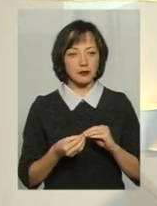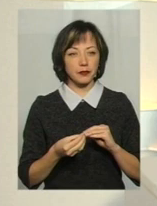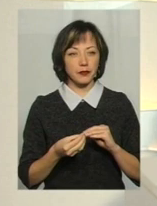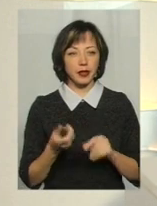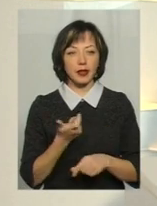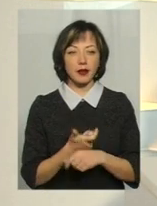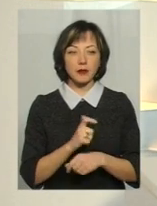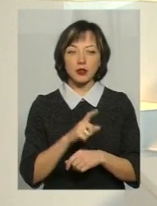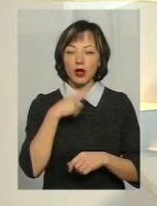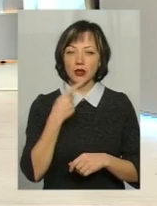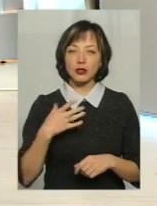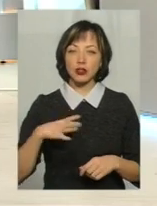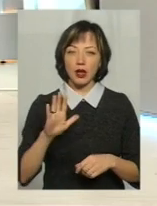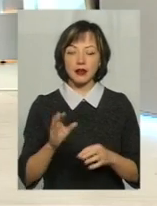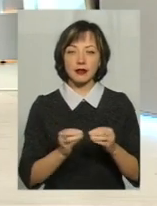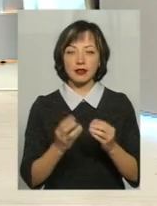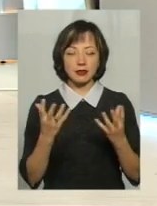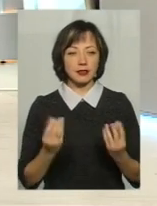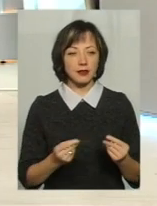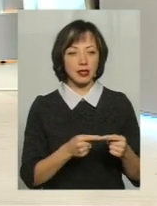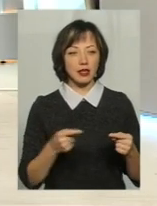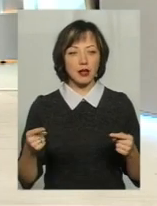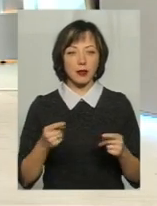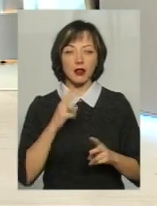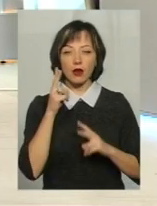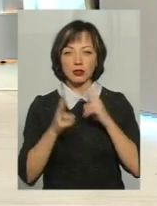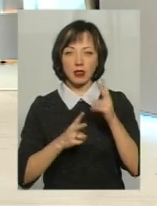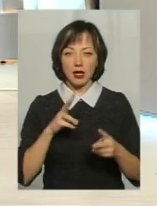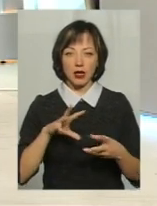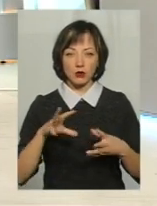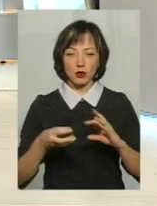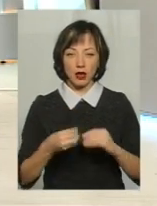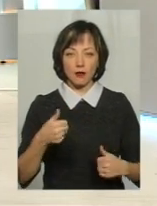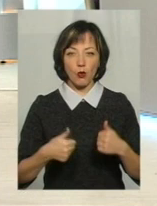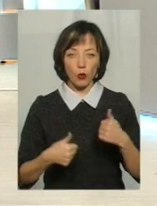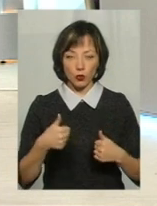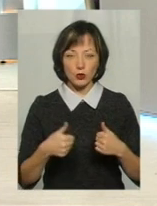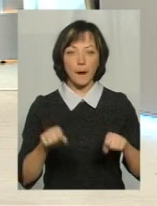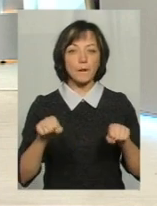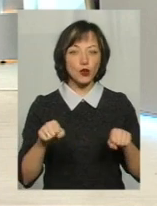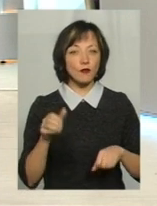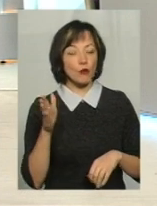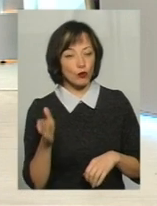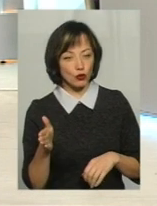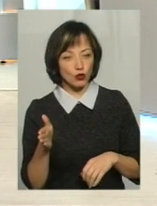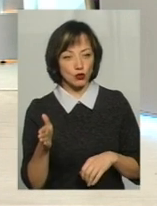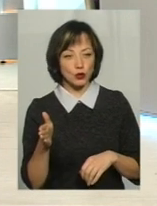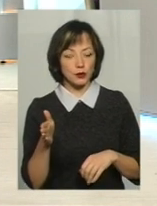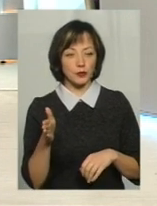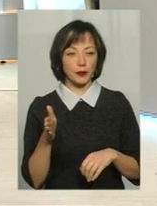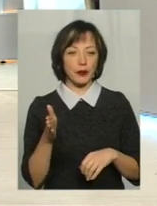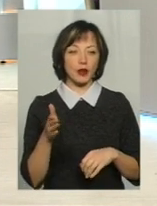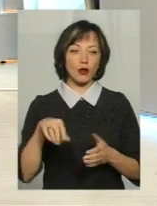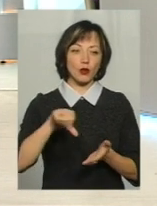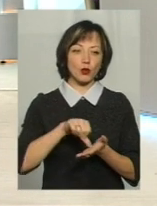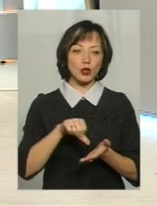Здебільшого кажуть, що давайте зачекаємо 10 днів, це якраз термін на оскарження результатів конкурсу, які, ну, можливо, будуть, так, певні ті